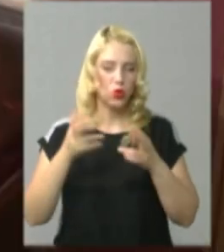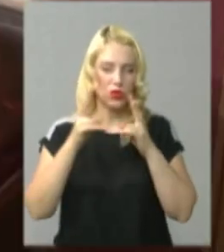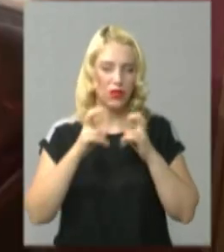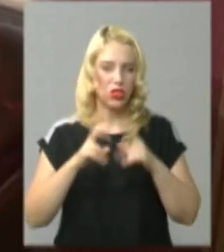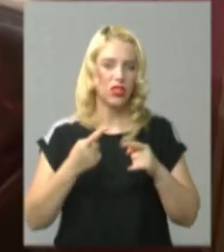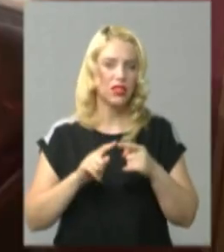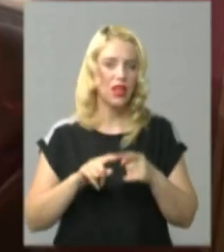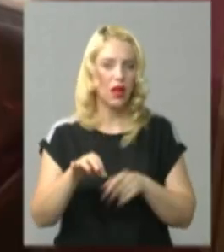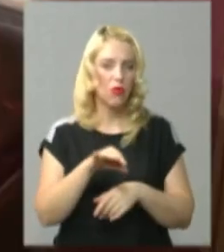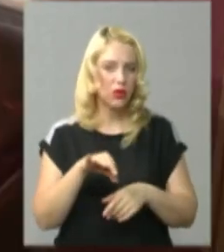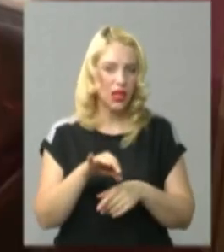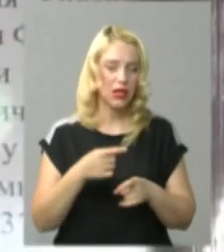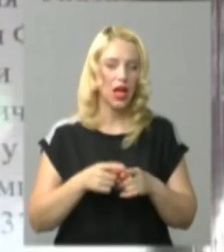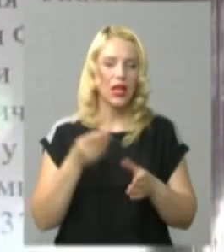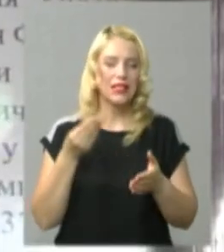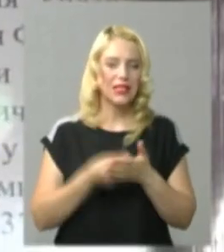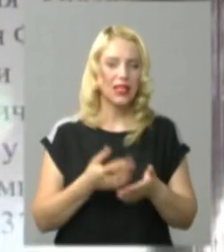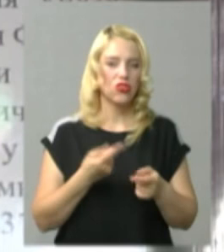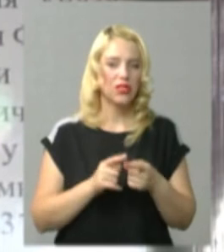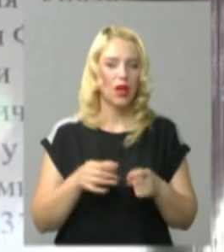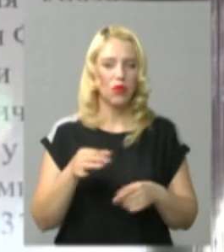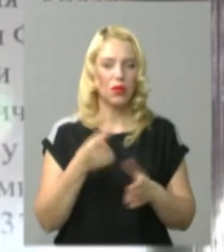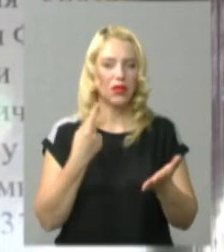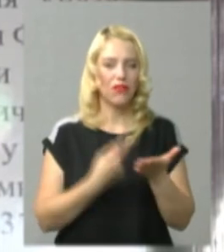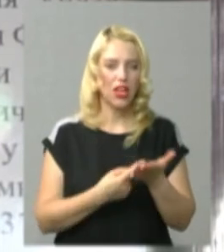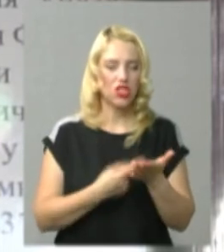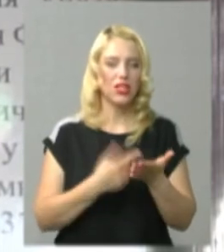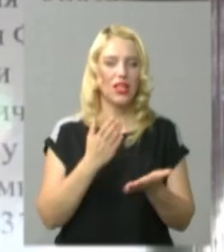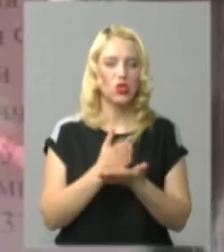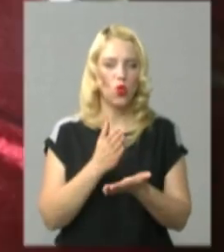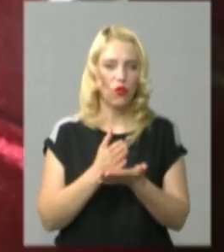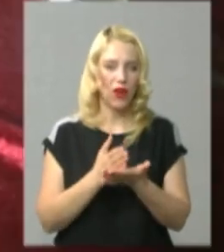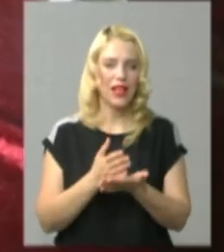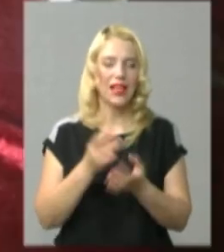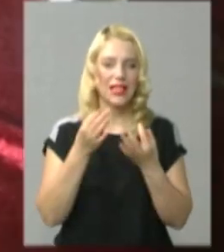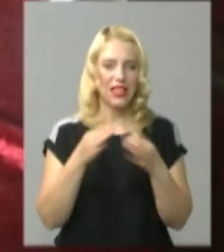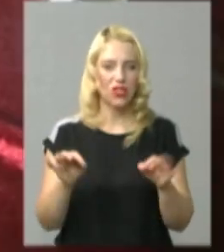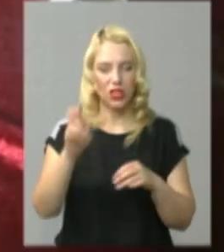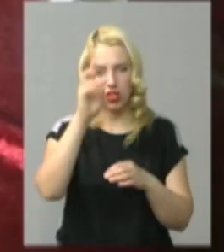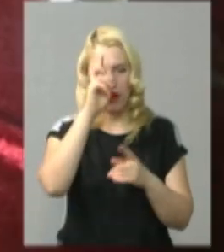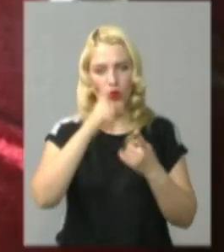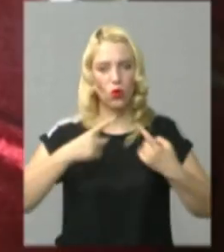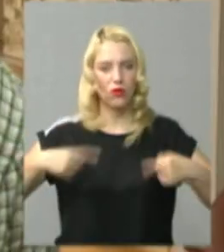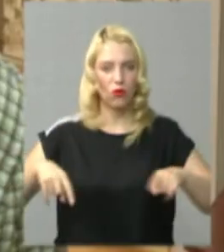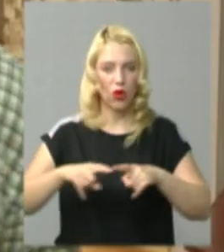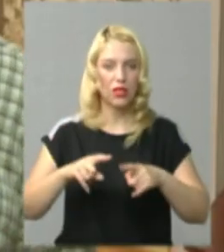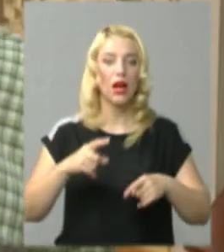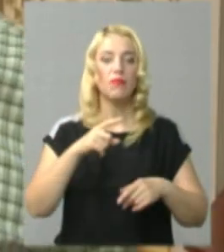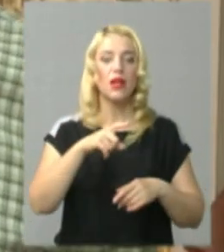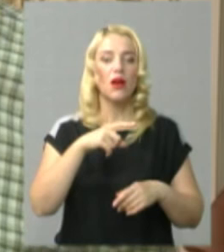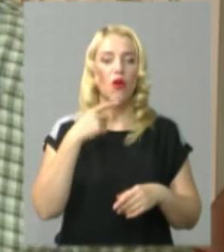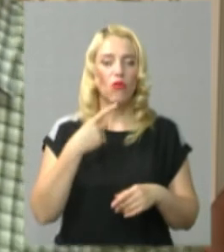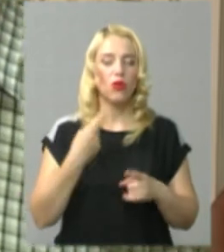Говорить, її основна цінність – підтвердження існування незалежного державного утворення. Вважило знати тому, що ми